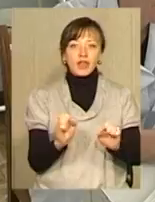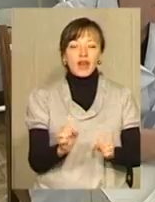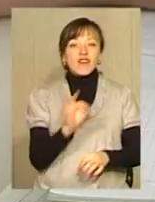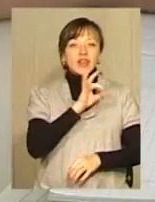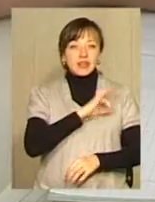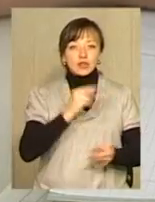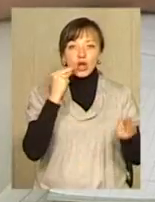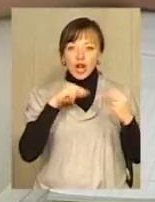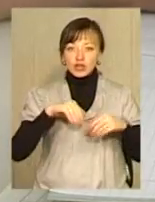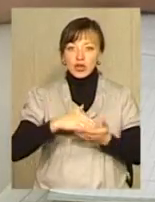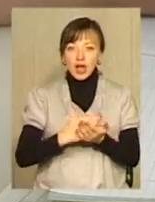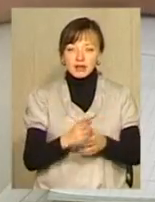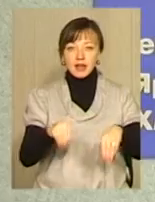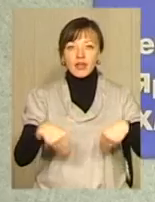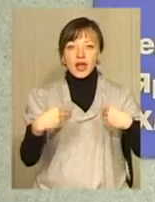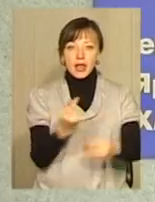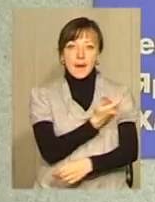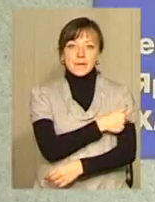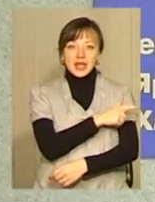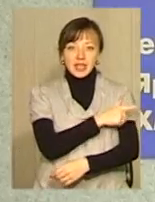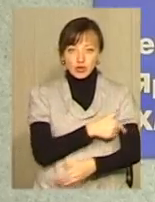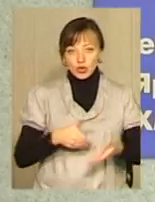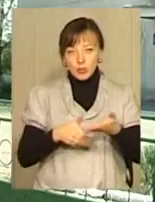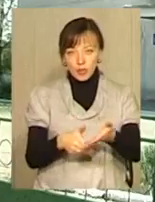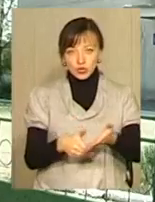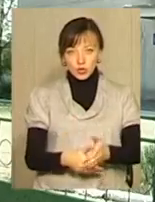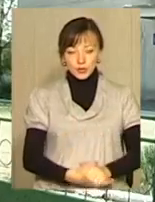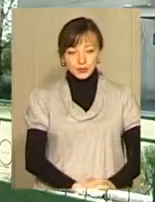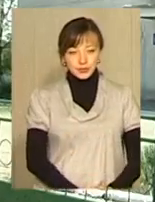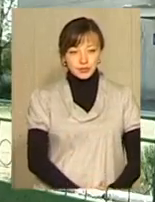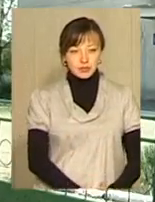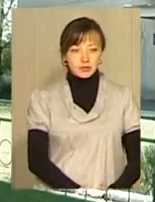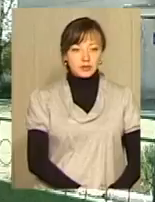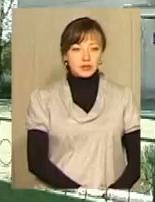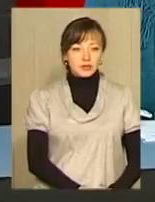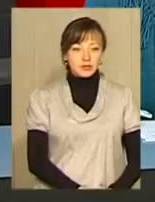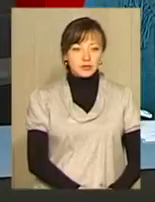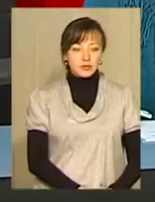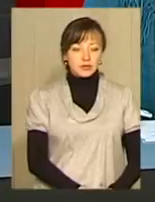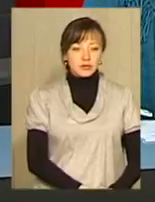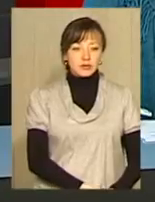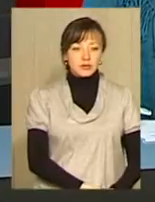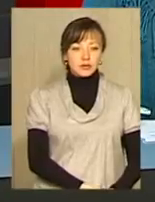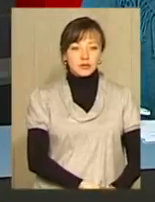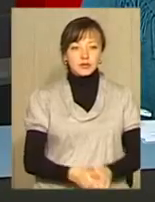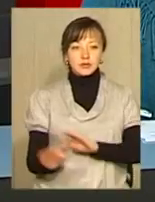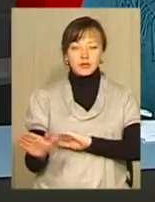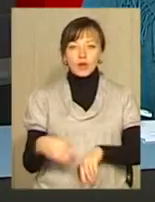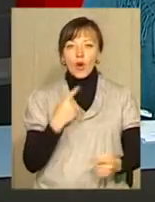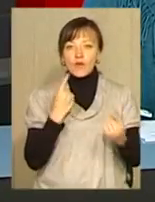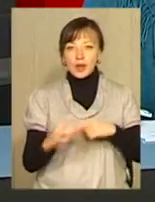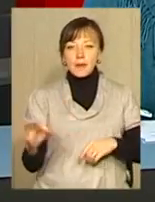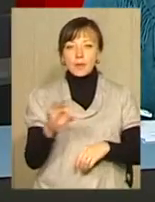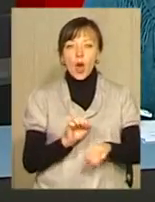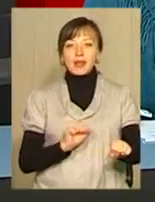ефективність і кращу якість надання медичних послуг. Вікторія Бакалець, Віктор Кривий, Подільська панорама. Говорили на колегії